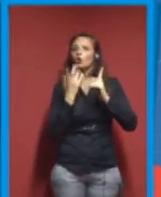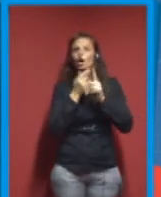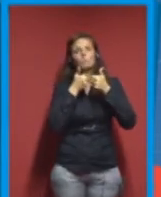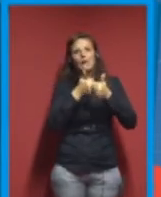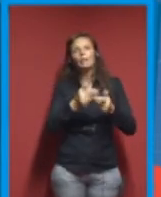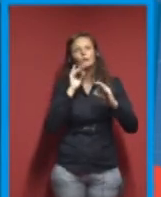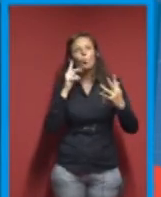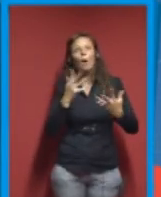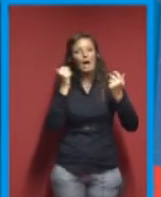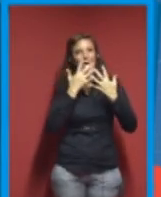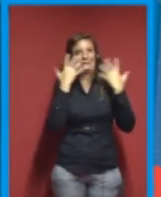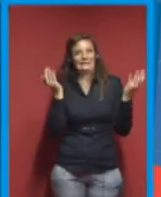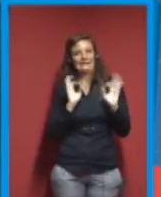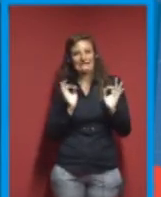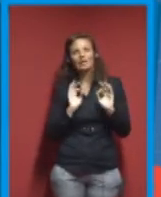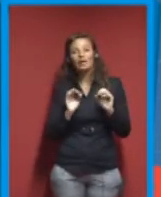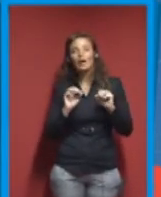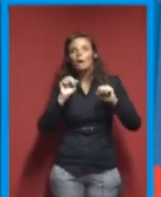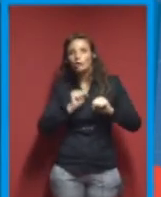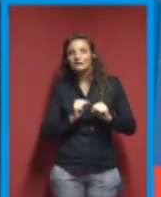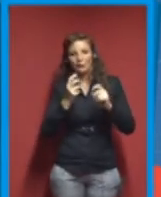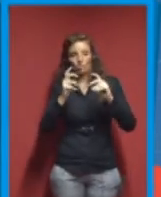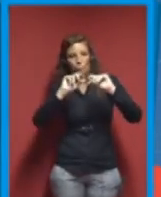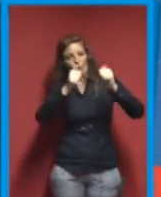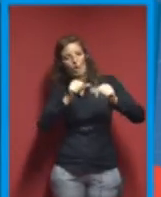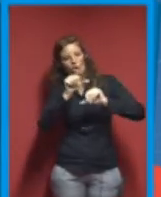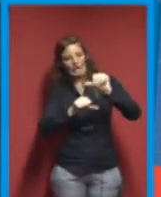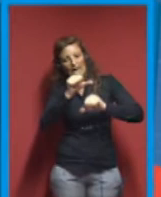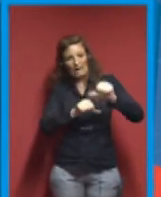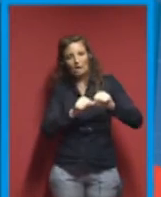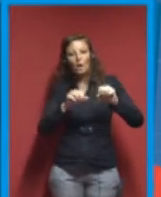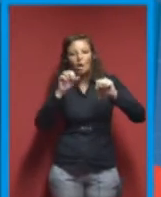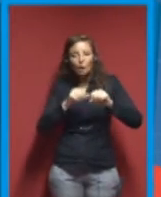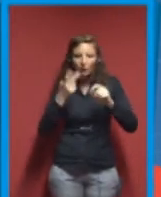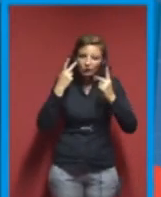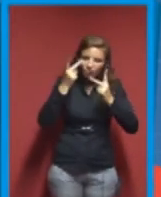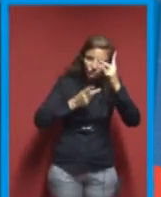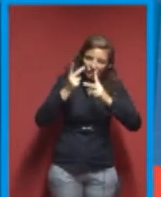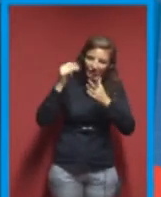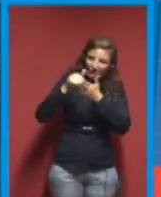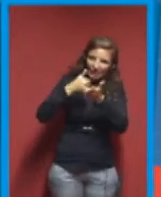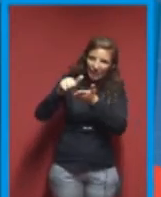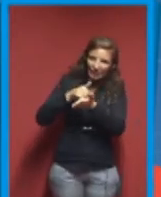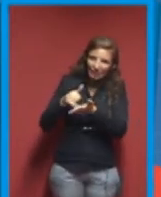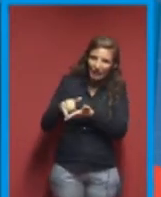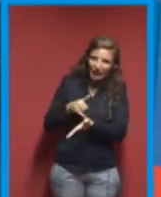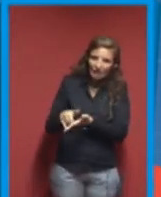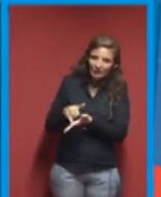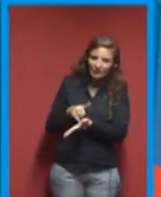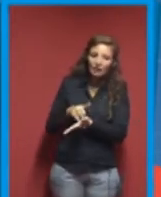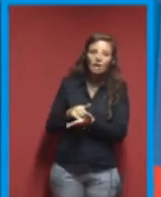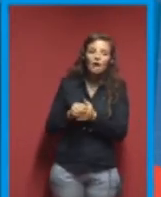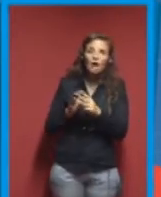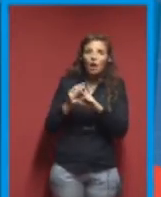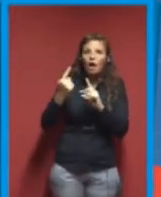chiara possiamo tagliare il modello, possiamo trovare i dettagli e questo è il